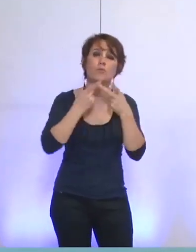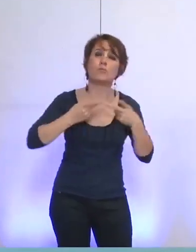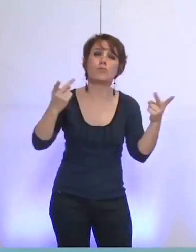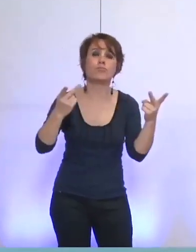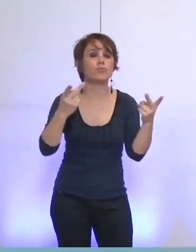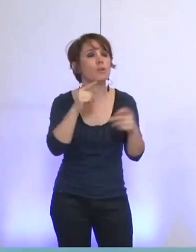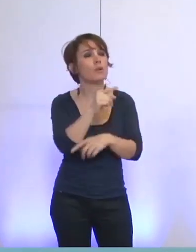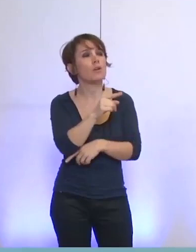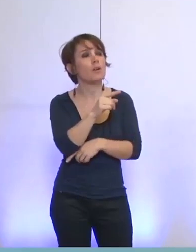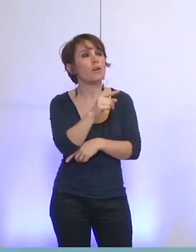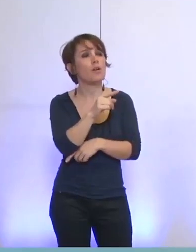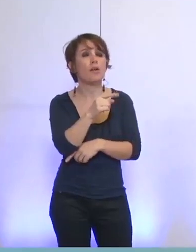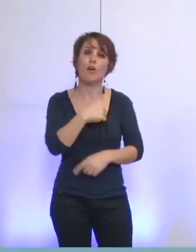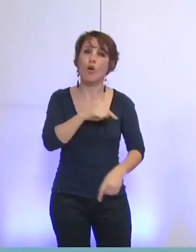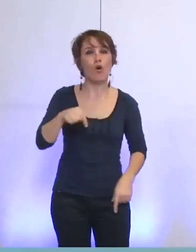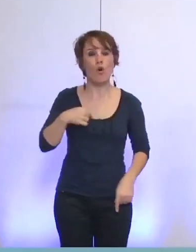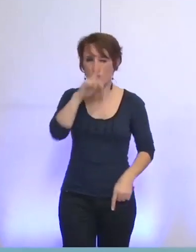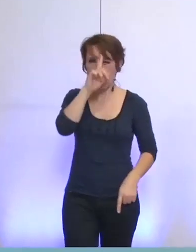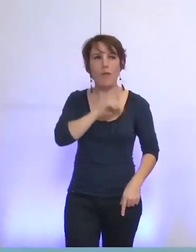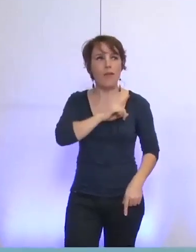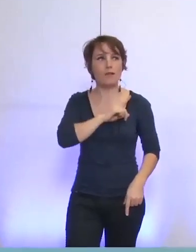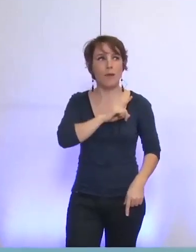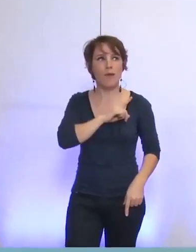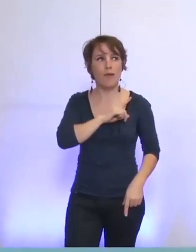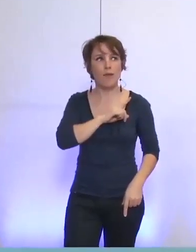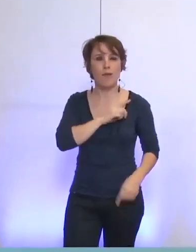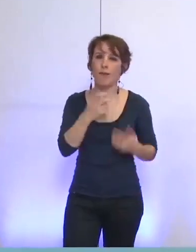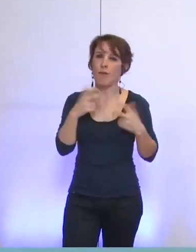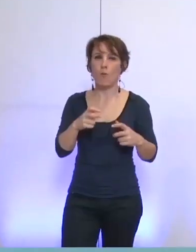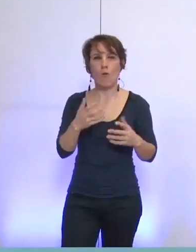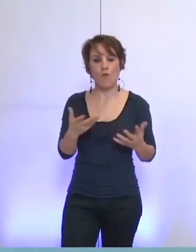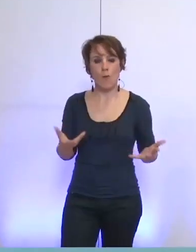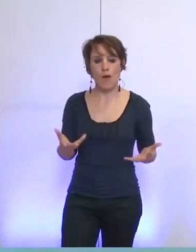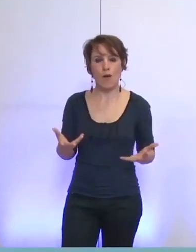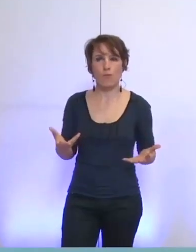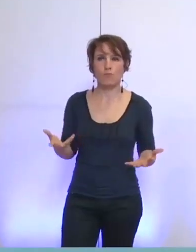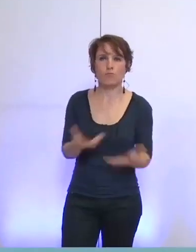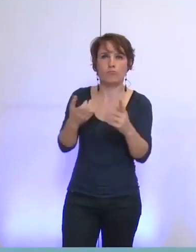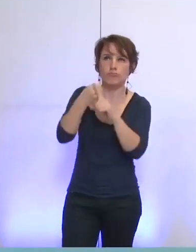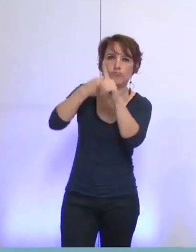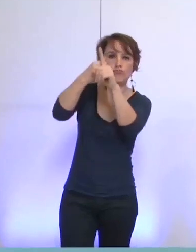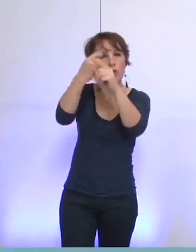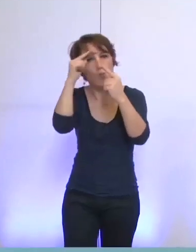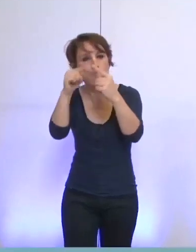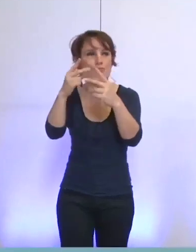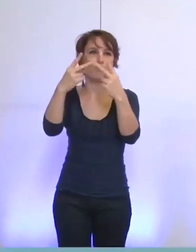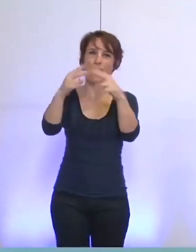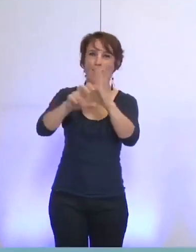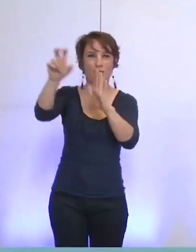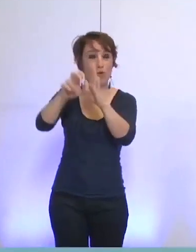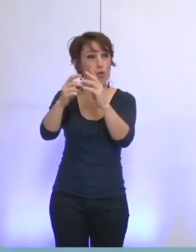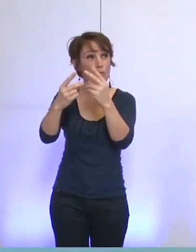laquelle nous aurions décidé de ne pas soutenir la défense des intérêts de la ville de Grenoble, devant le tribunal